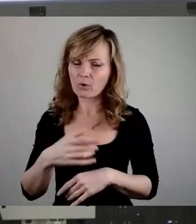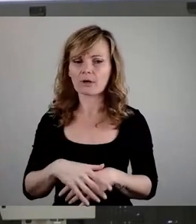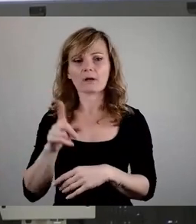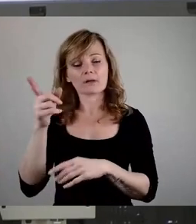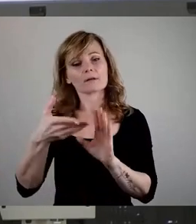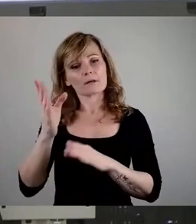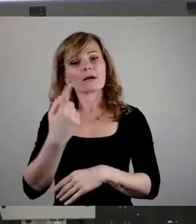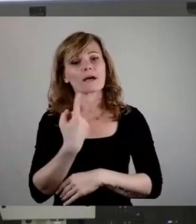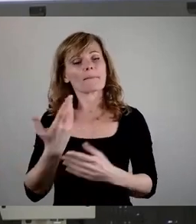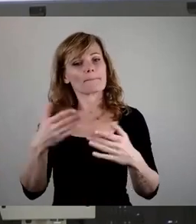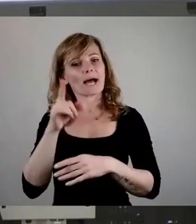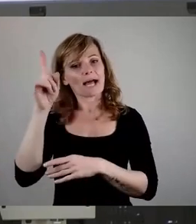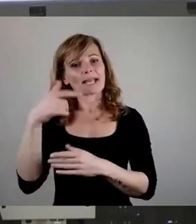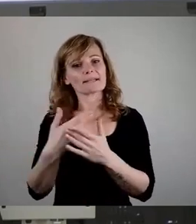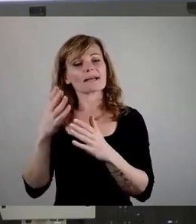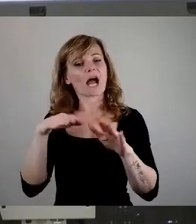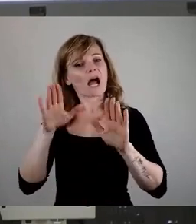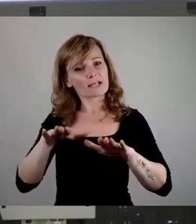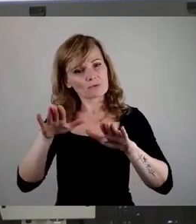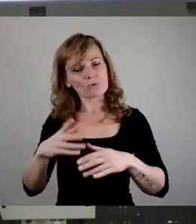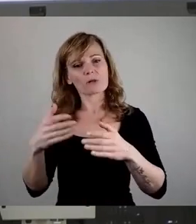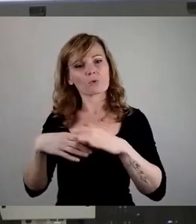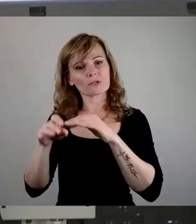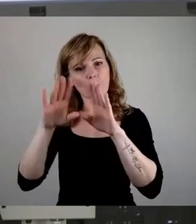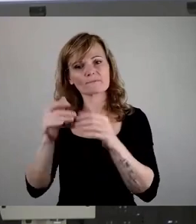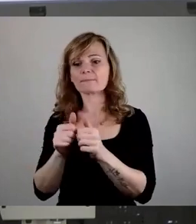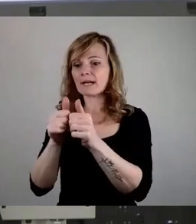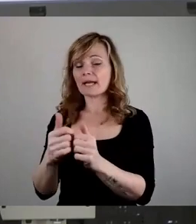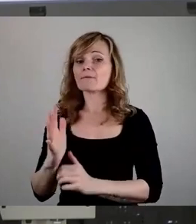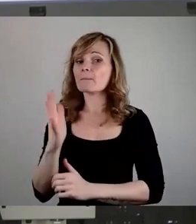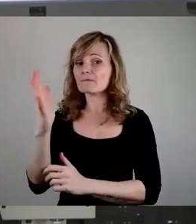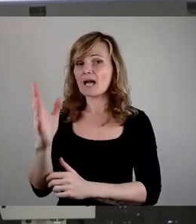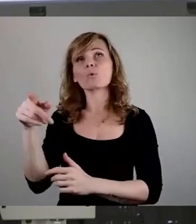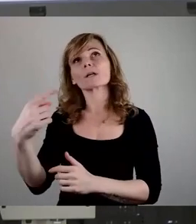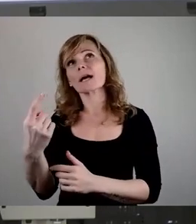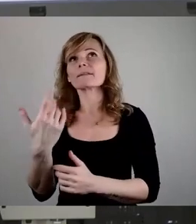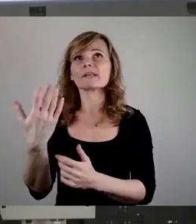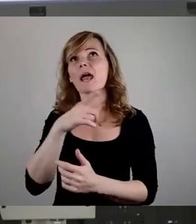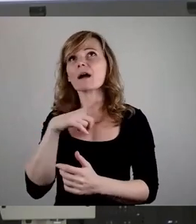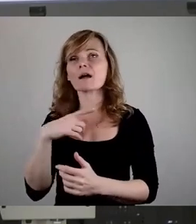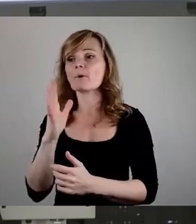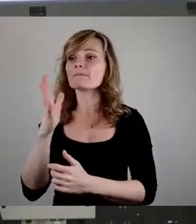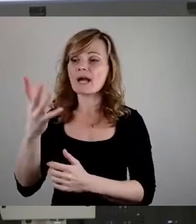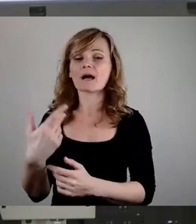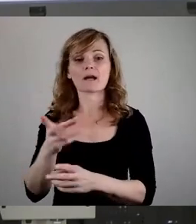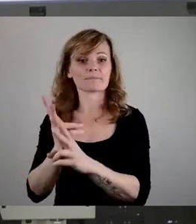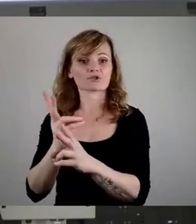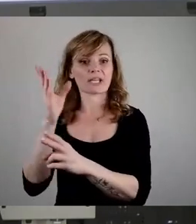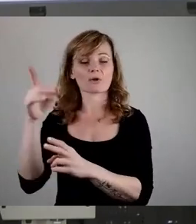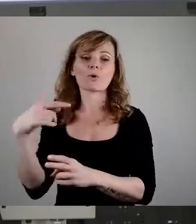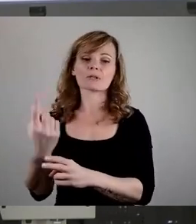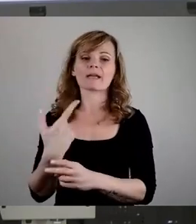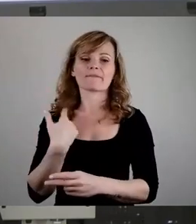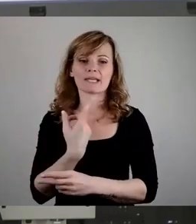Asylunterkunft zu begleiten, die fünf Jahre, oder es sind ja dann nur noch, also ja, die fünf Jahre, die sie dann bestehen. Und das werden wir sicher